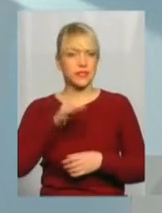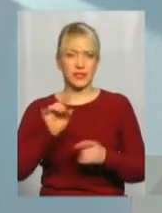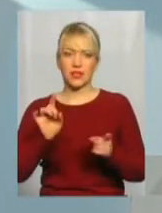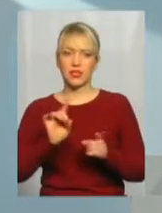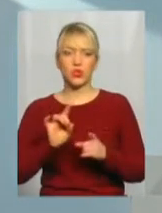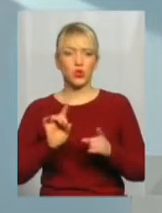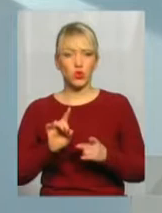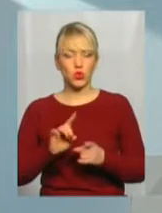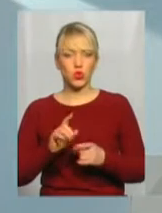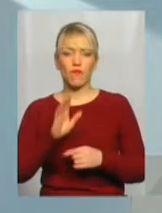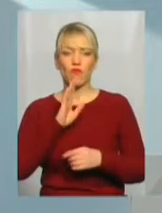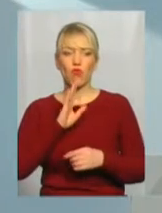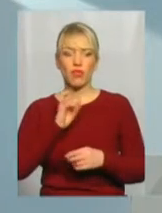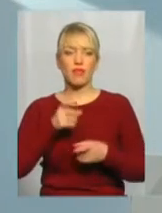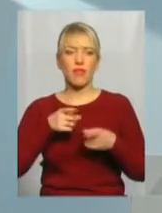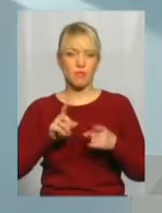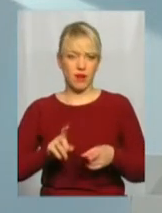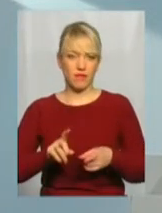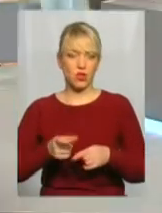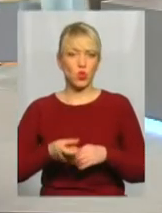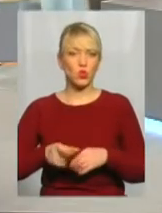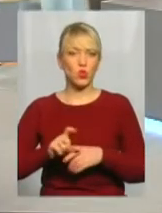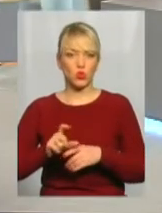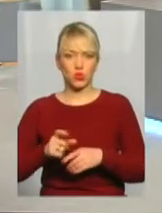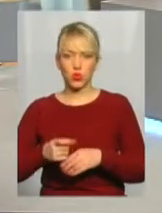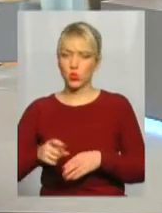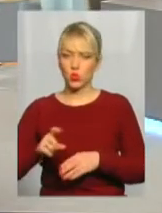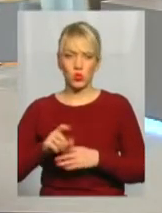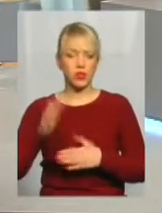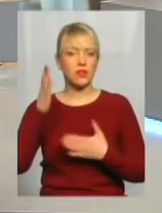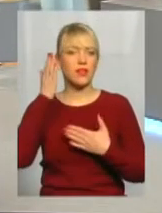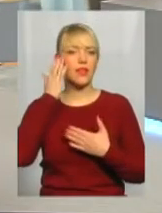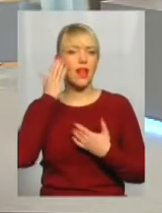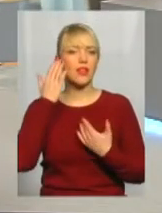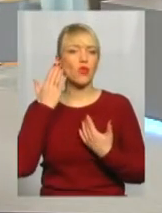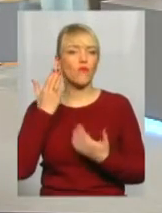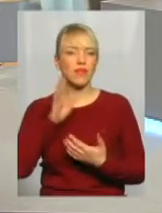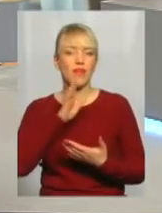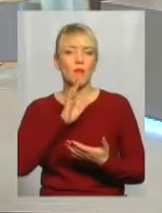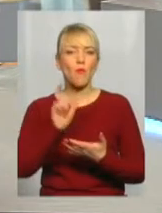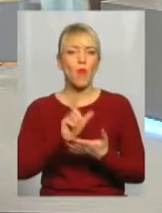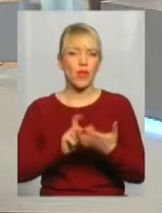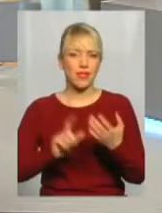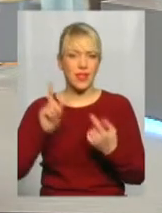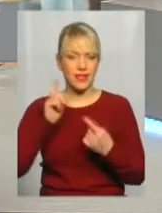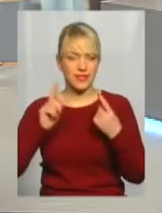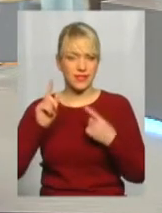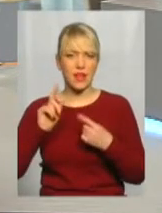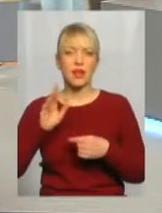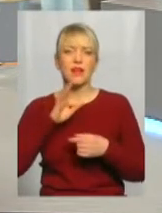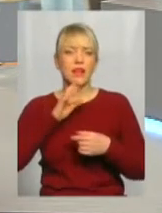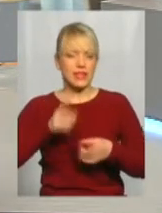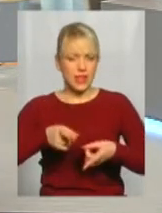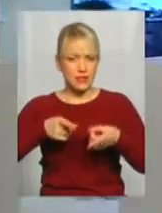вона, направду, дуже талановита поетеса, вона справжня